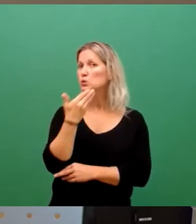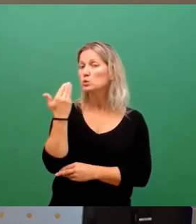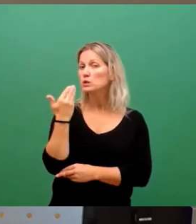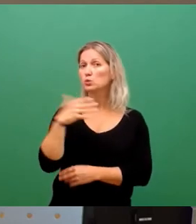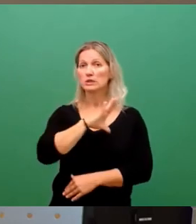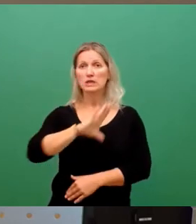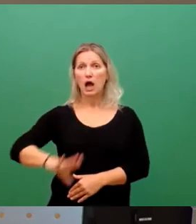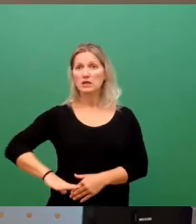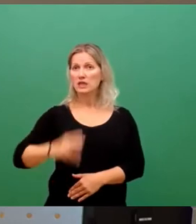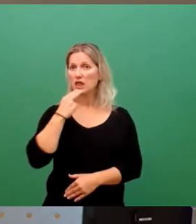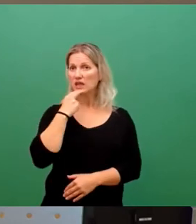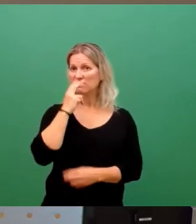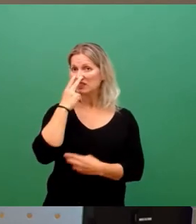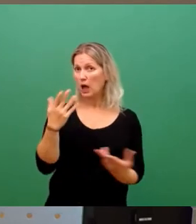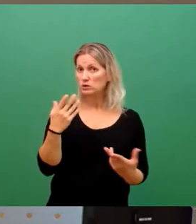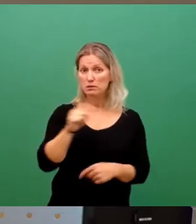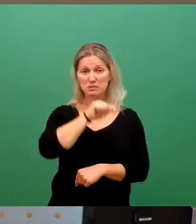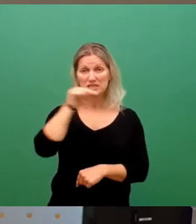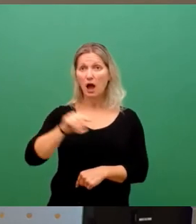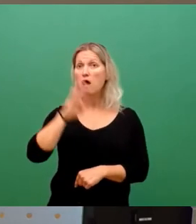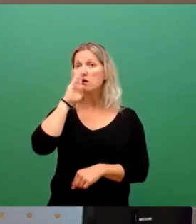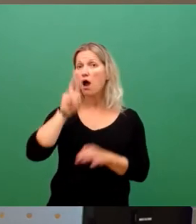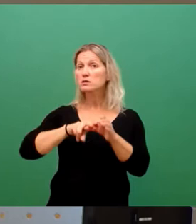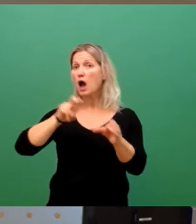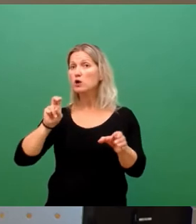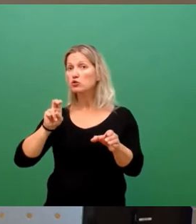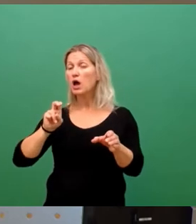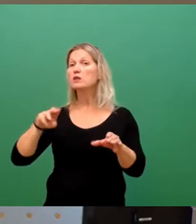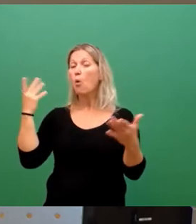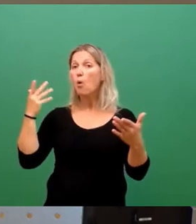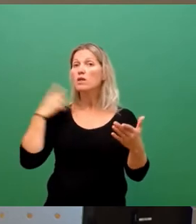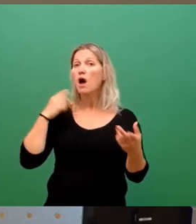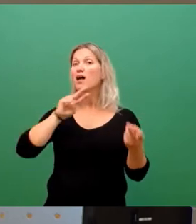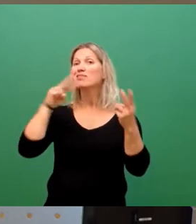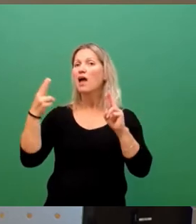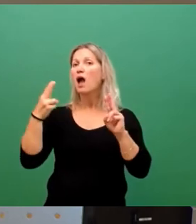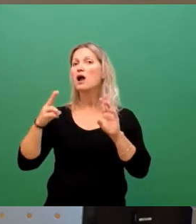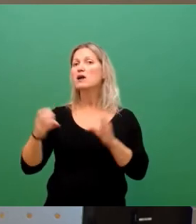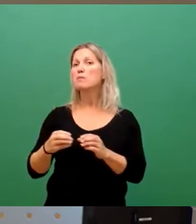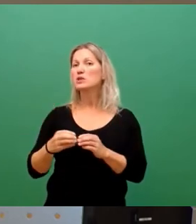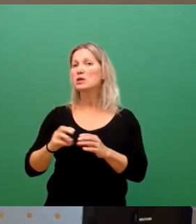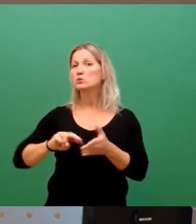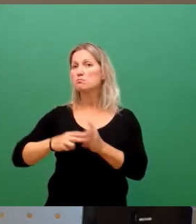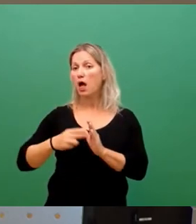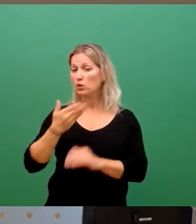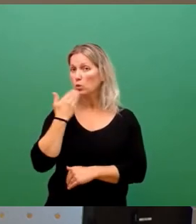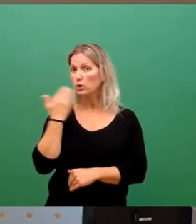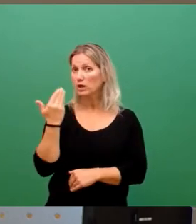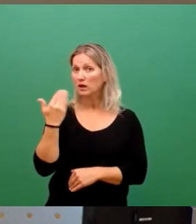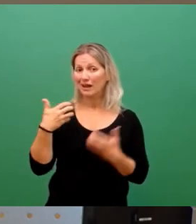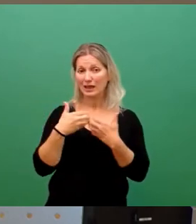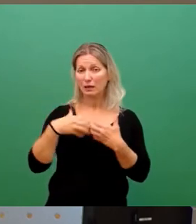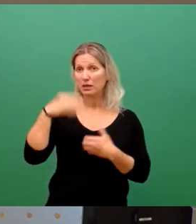Sie hat bis heute keinen Gasausstiegs oder Dekarbonisierungsplan. Seit Kriegsbeginn ist die Sachsenenergie regelrecht